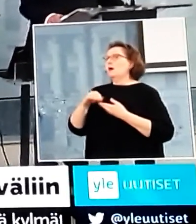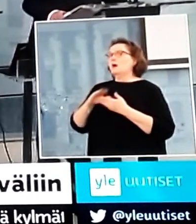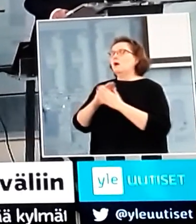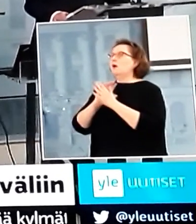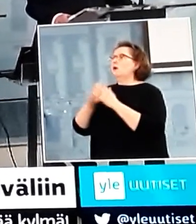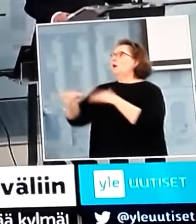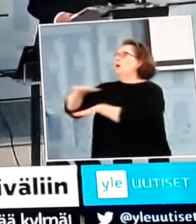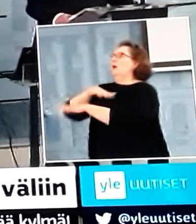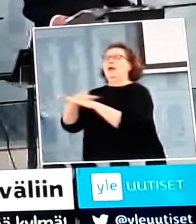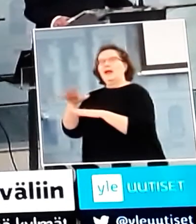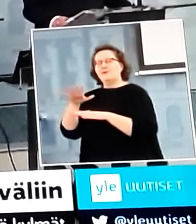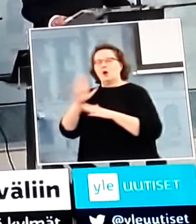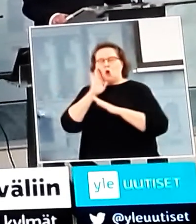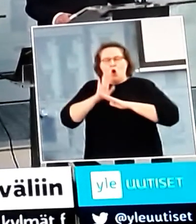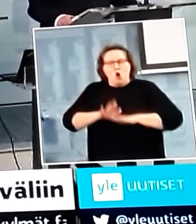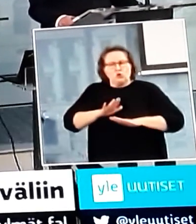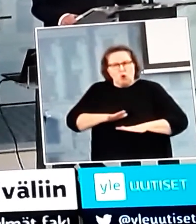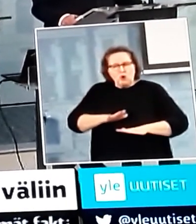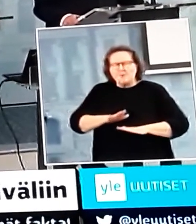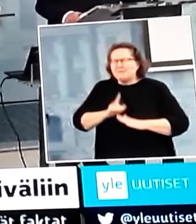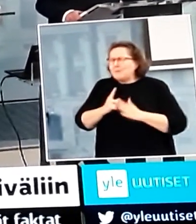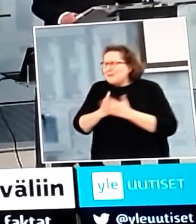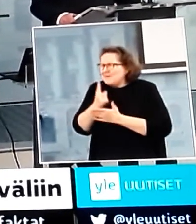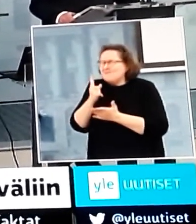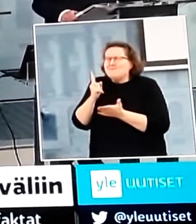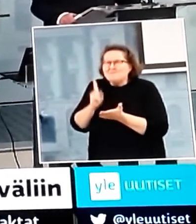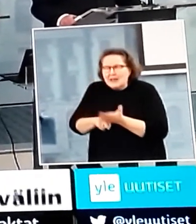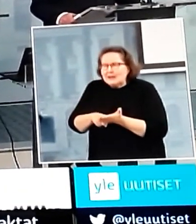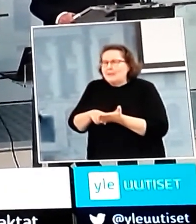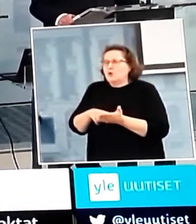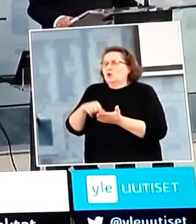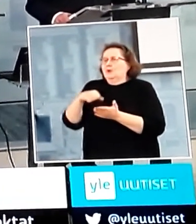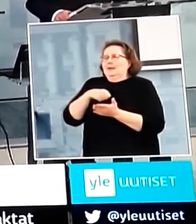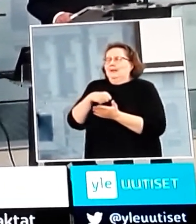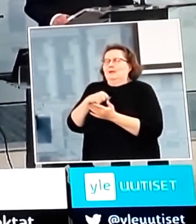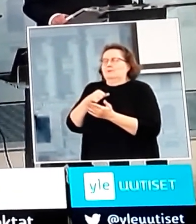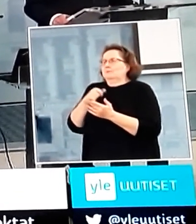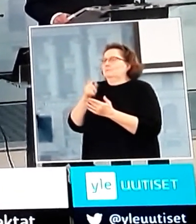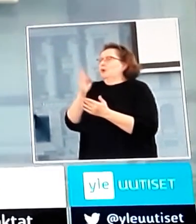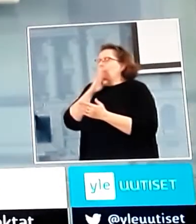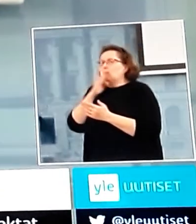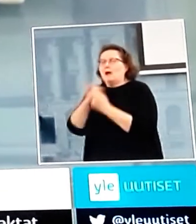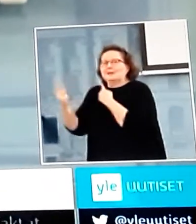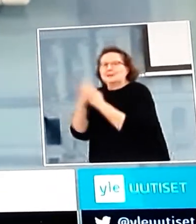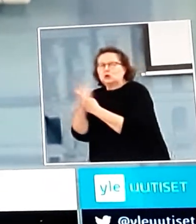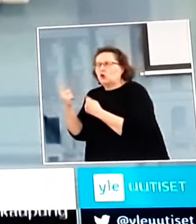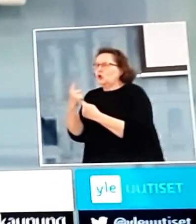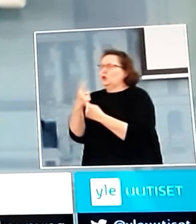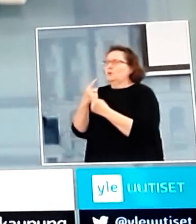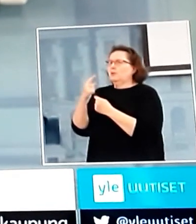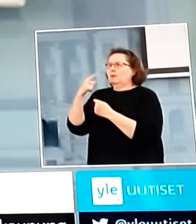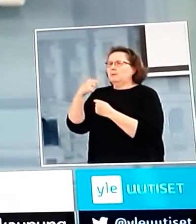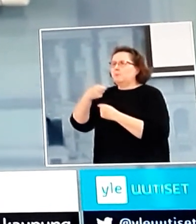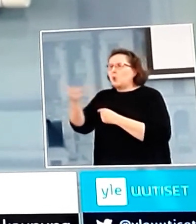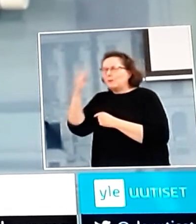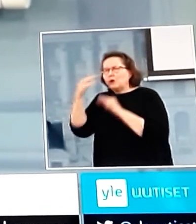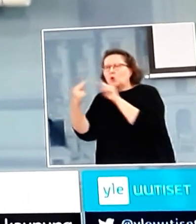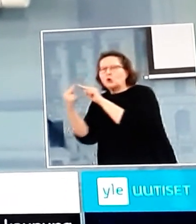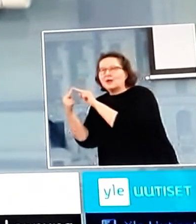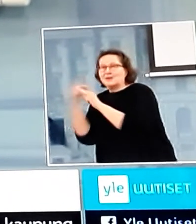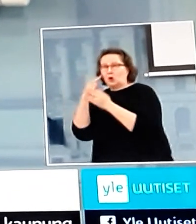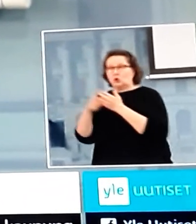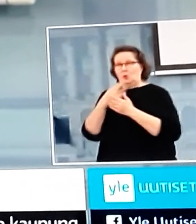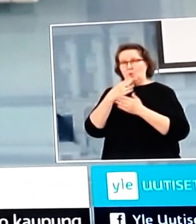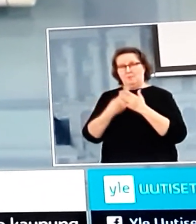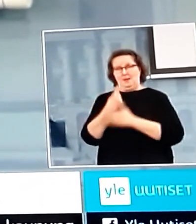välttämättömissä tarpeissa, välttää kontaktia muihin ihmisiin. Puhutaan yli 70-vuotiaista ja perussairaista ja tämä on